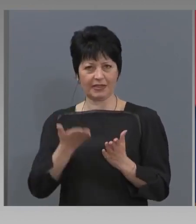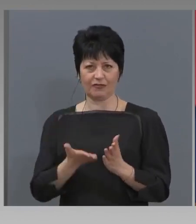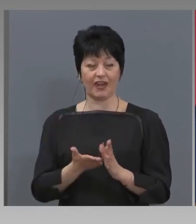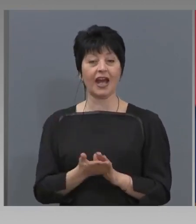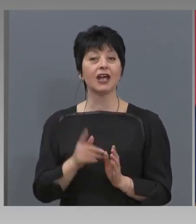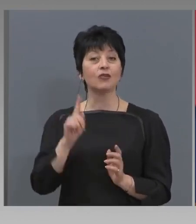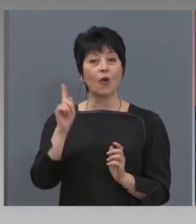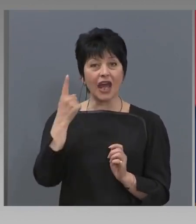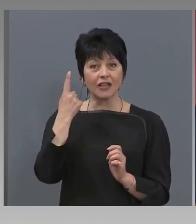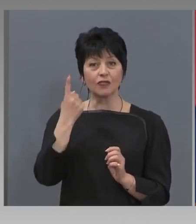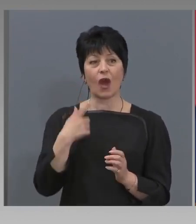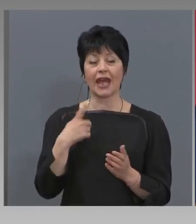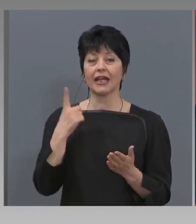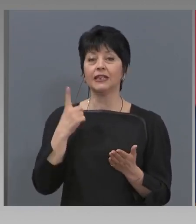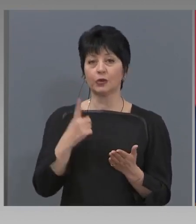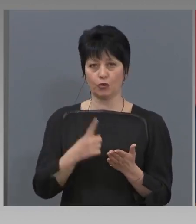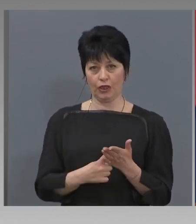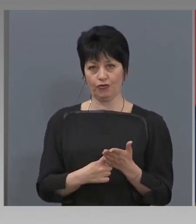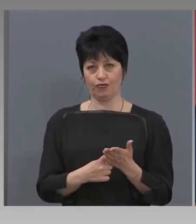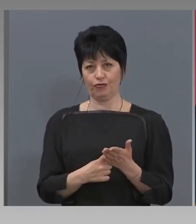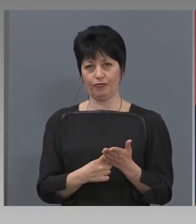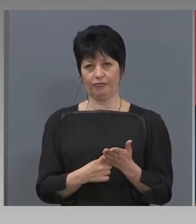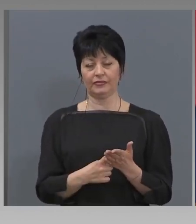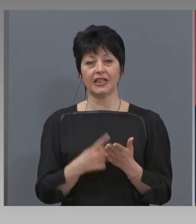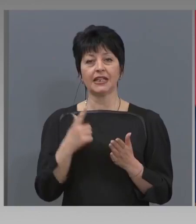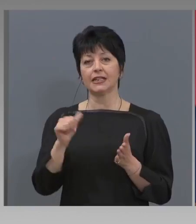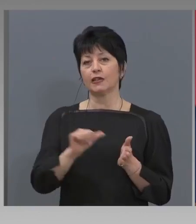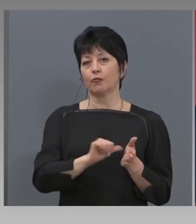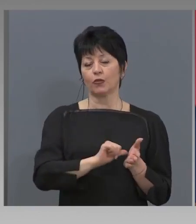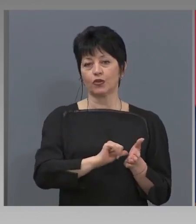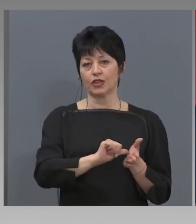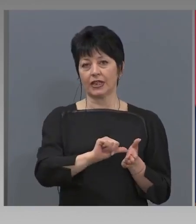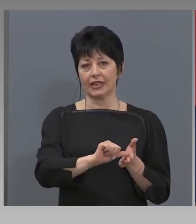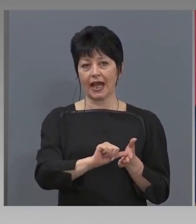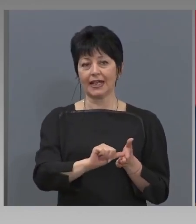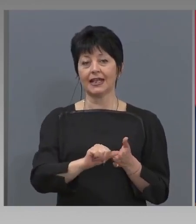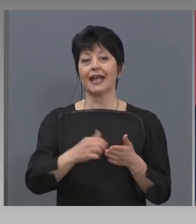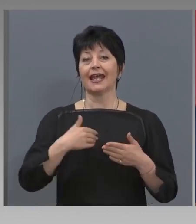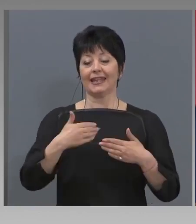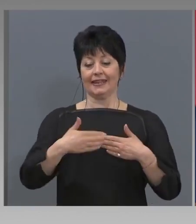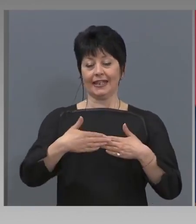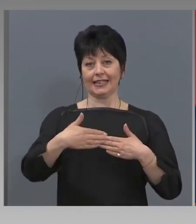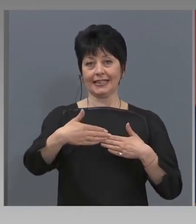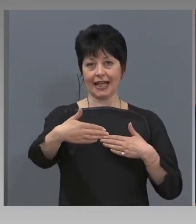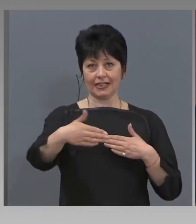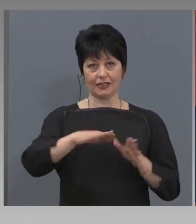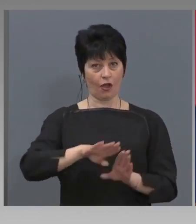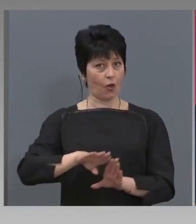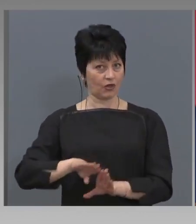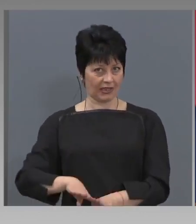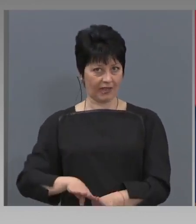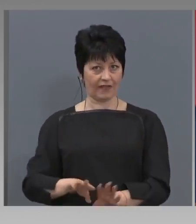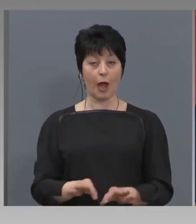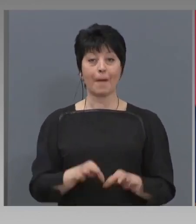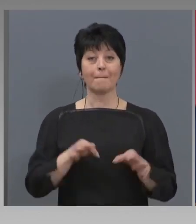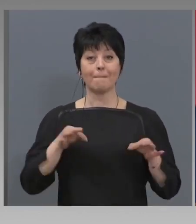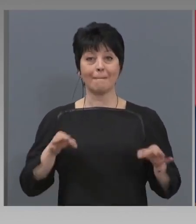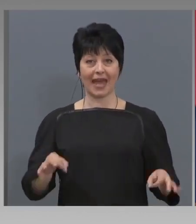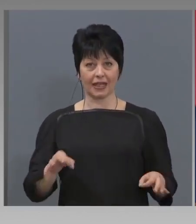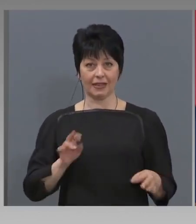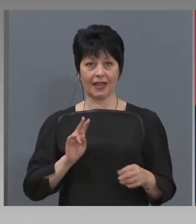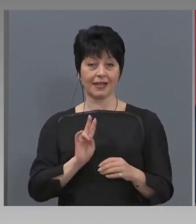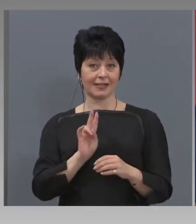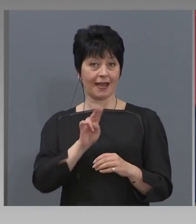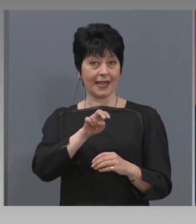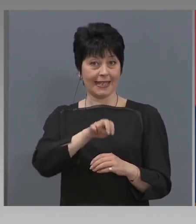Но едно нещо категорично се подчертава. Дистанцията остава. Мерките за излизане са